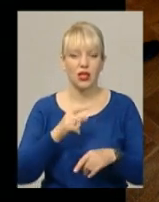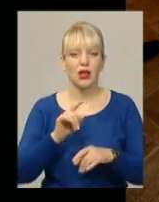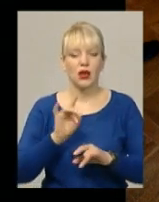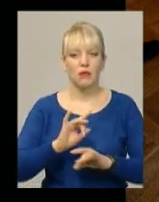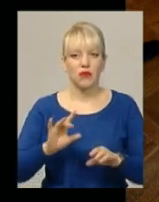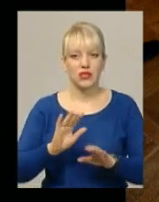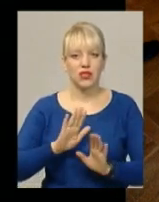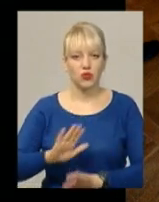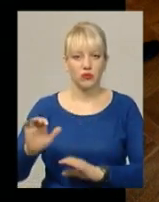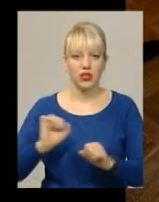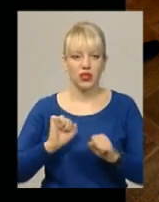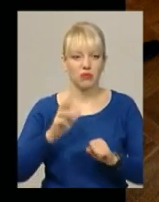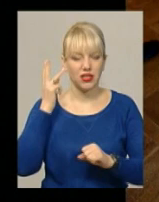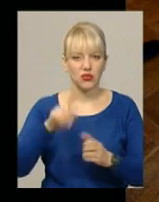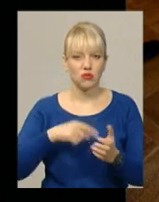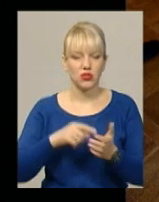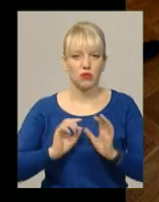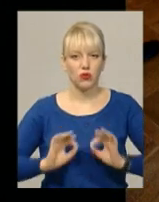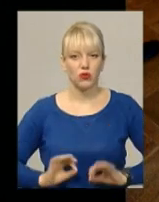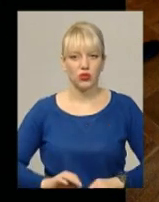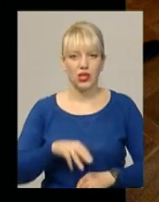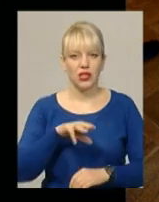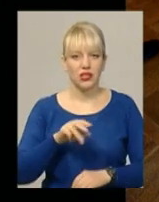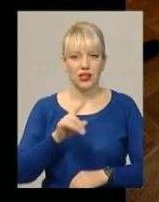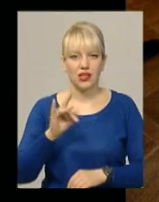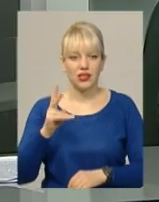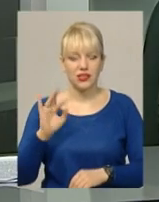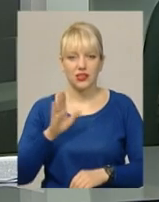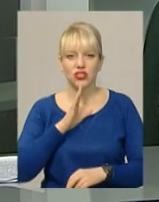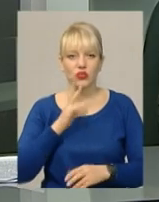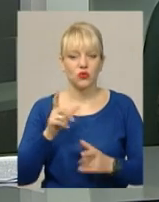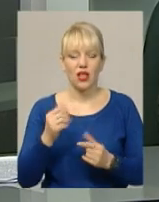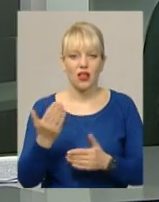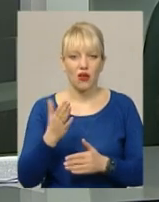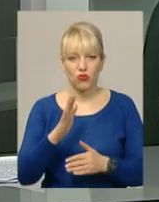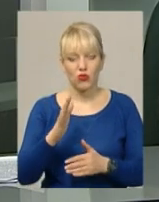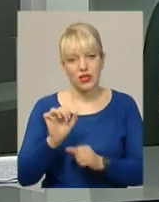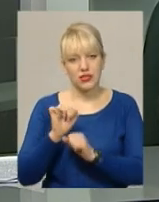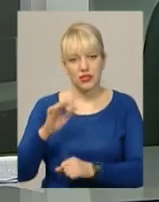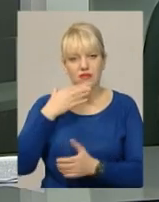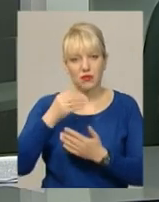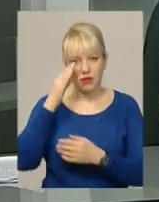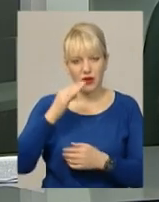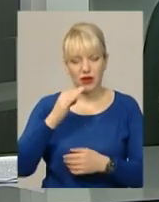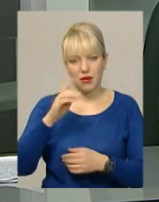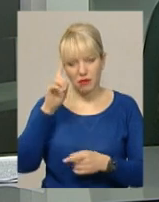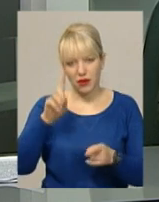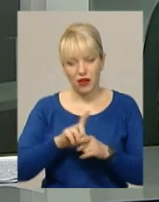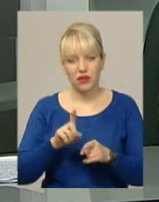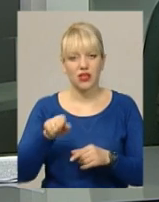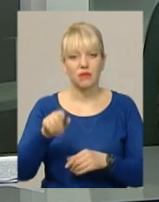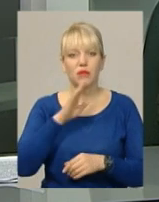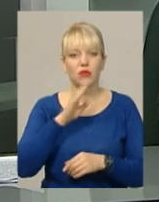керівника Хмельницької місцевої прокуратури Олександр Терлецький. Жінку, за яку начебто вступалися, підозрюють у крадіжці та грабежі.